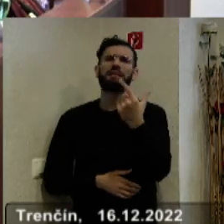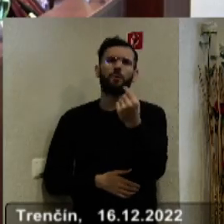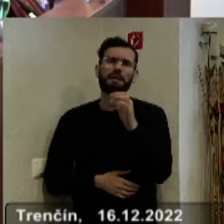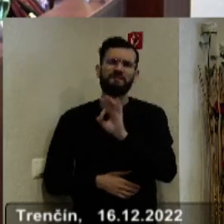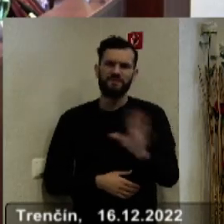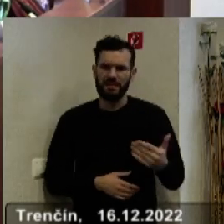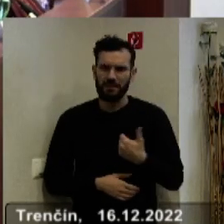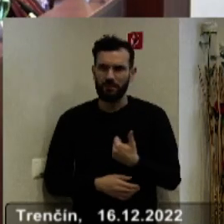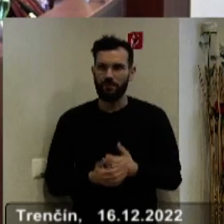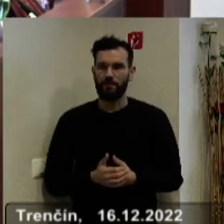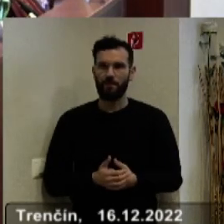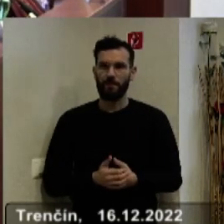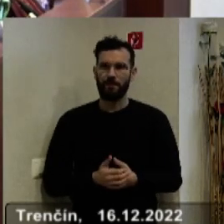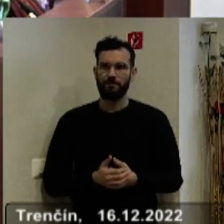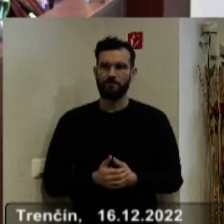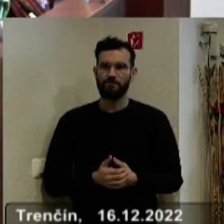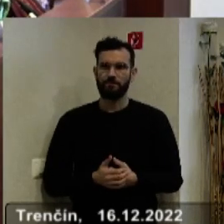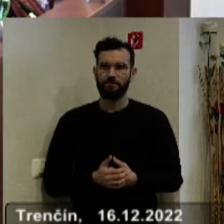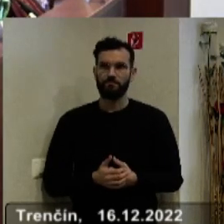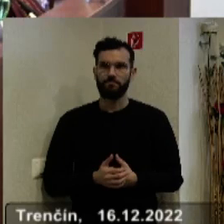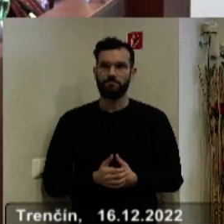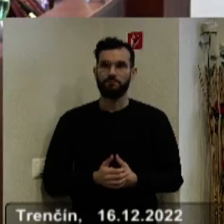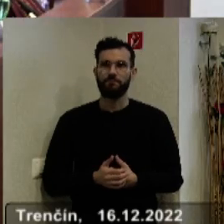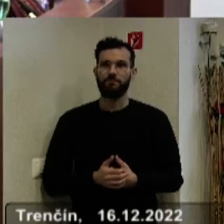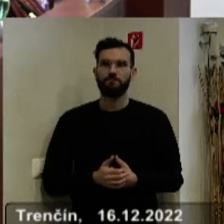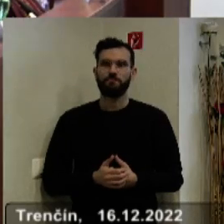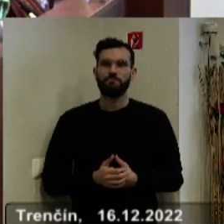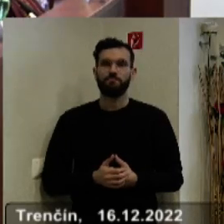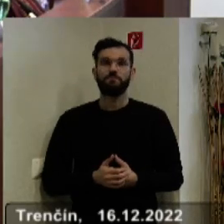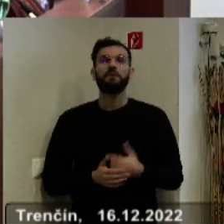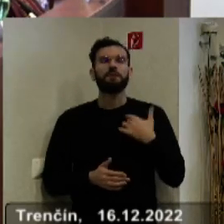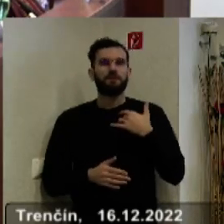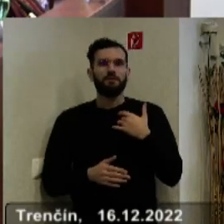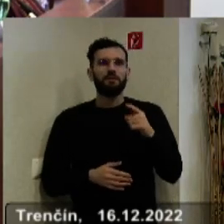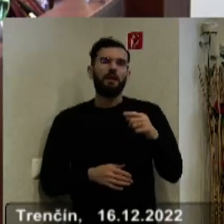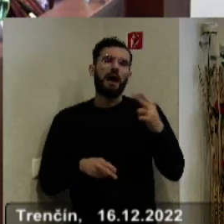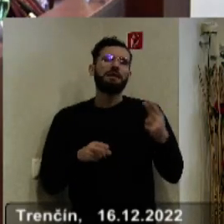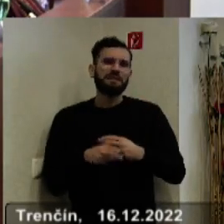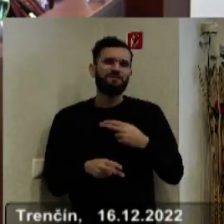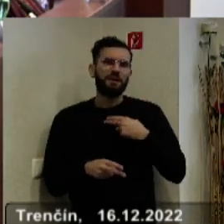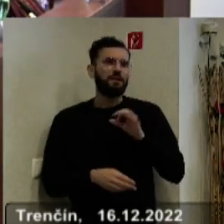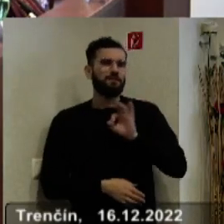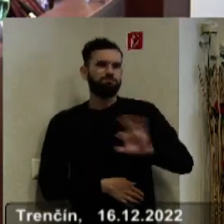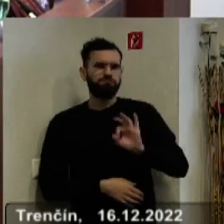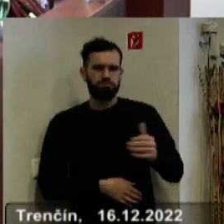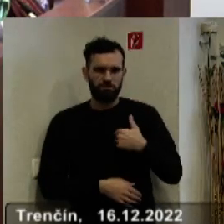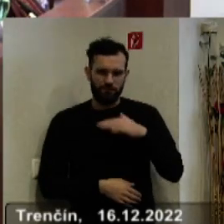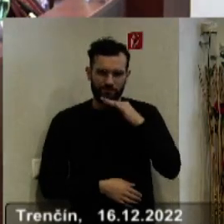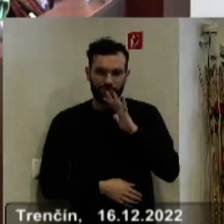Nech sa páči. Keď neistihnete, dávam potom slovo. Ja som z mesta zvyknutý fungovať rýchlo.